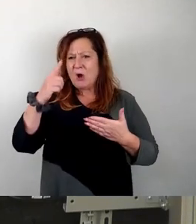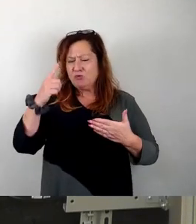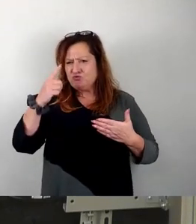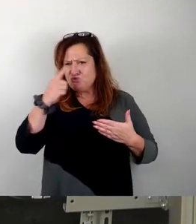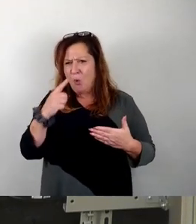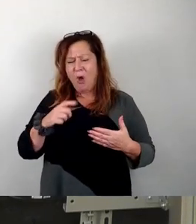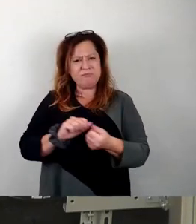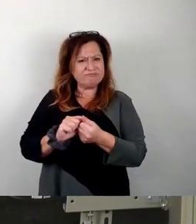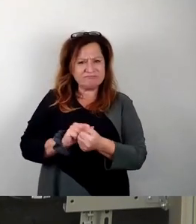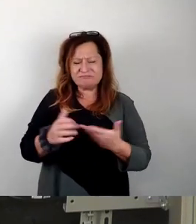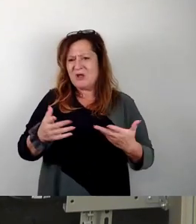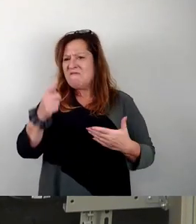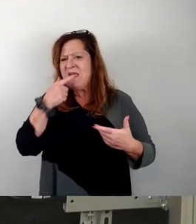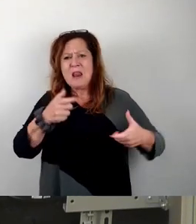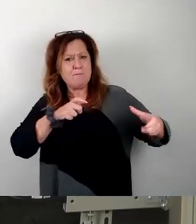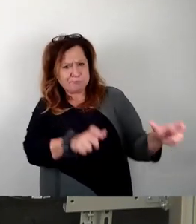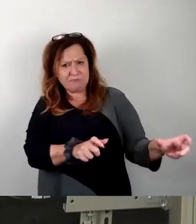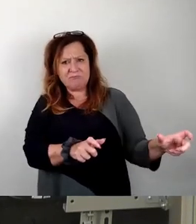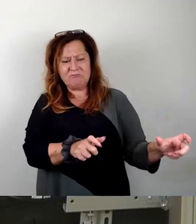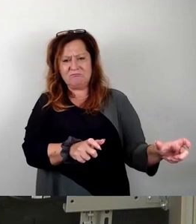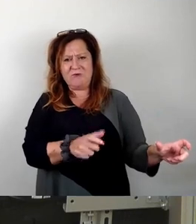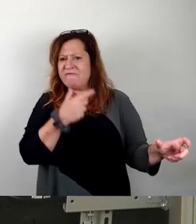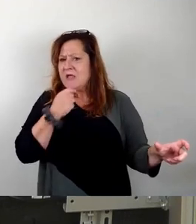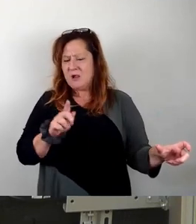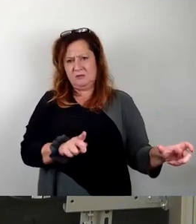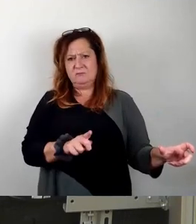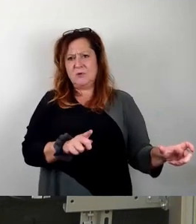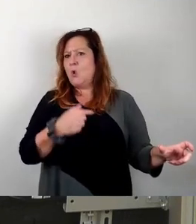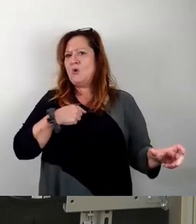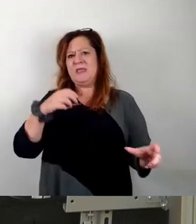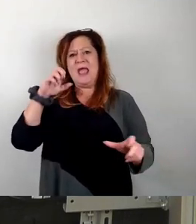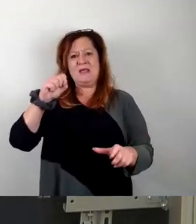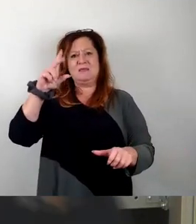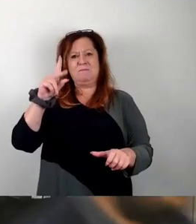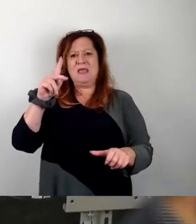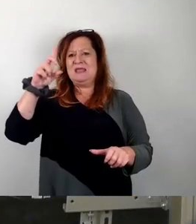Es geht einfach nur um Verhindern. Und das machen wir und macht die SPD-Fraktion nicht mit.